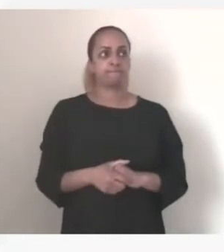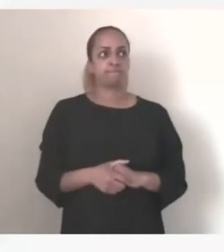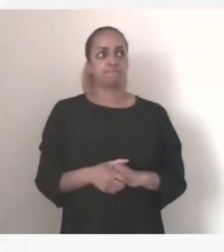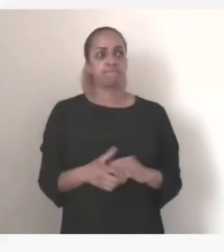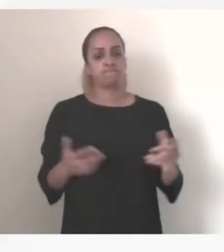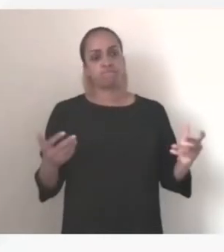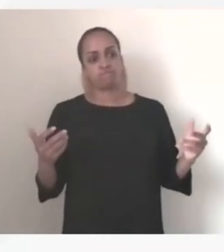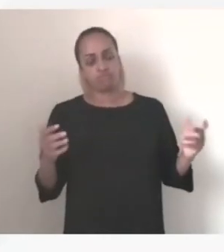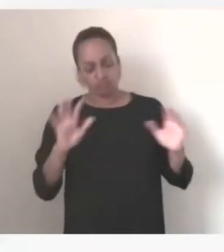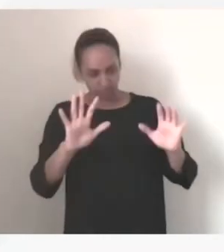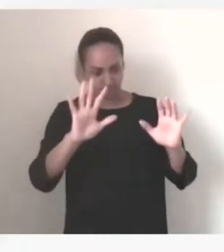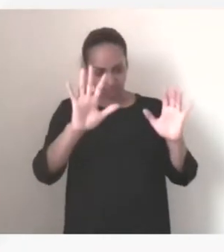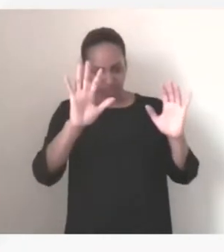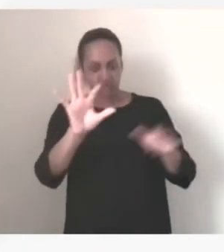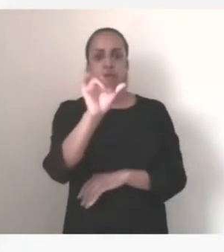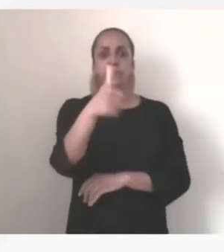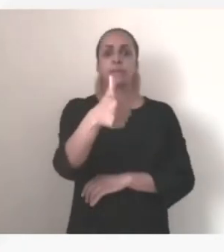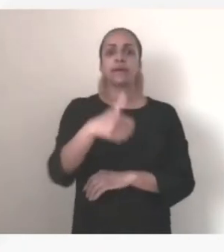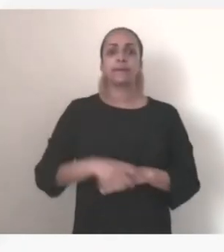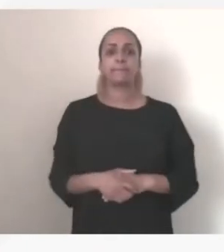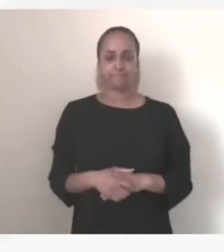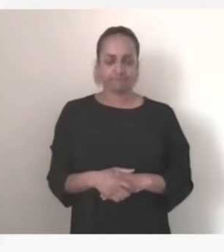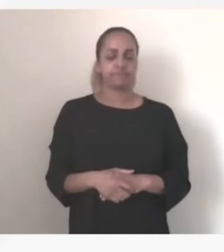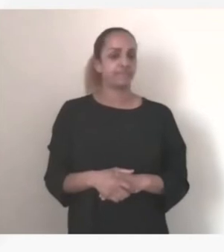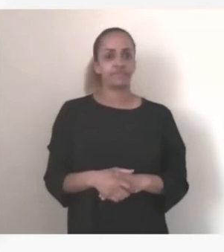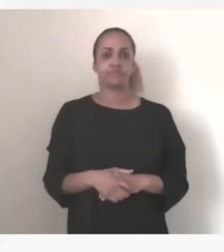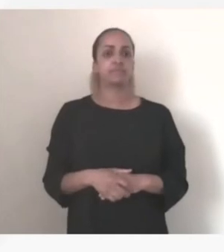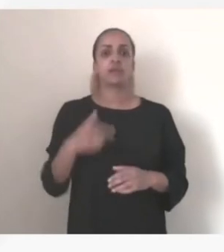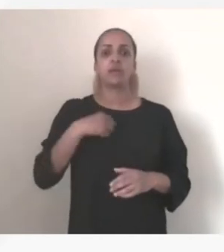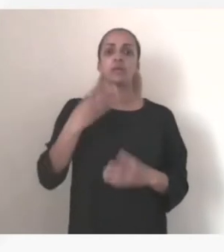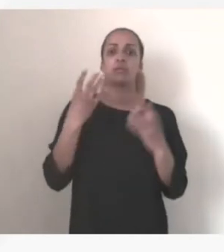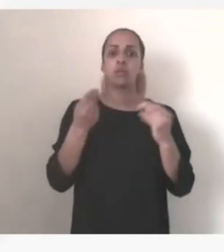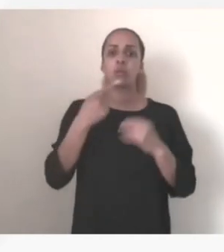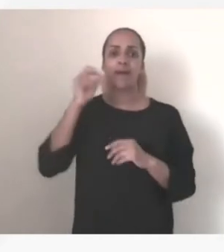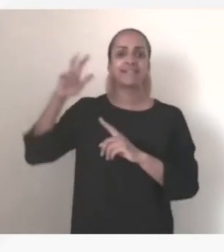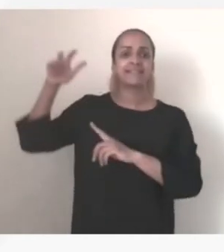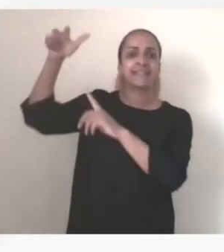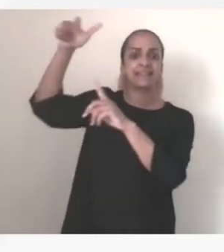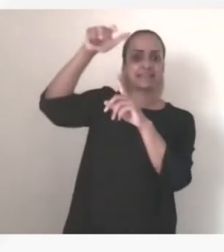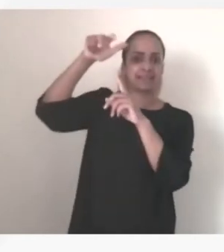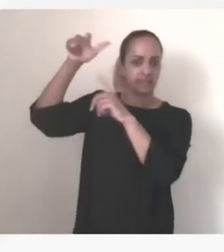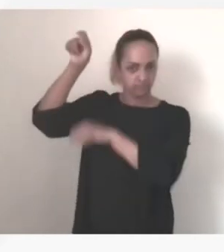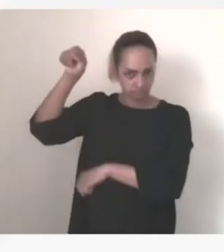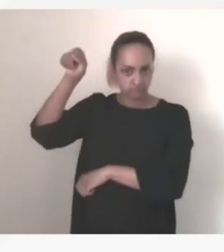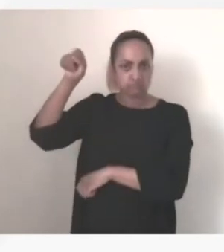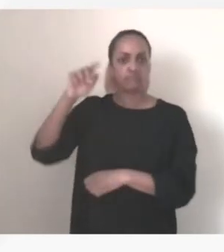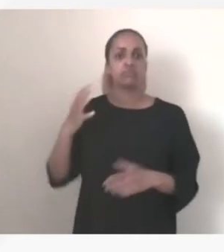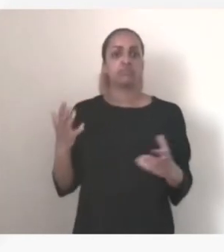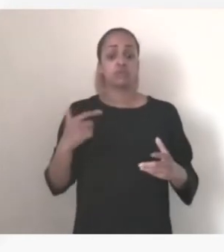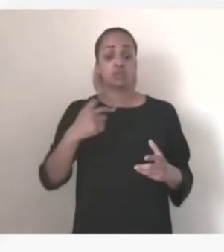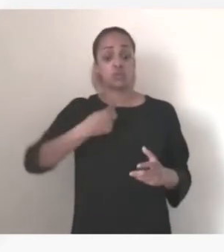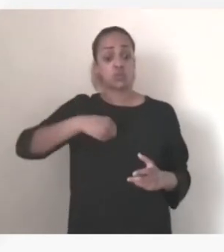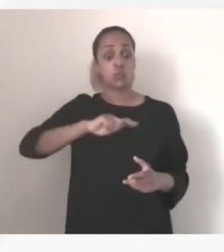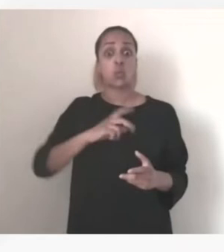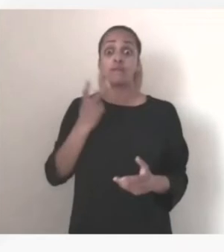une première chose. Thierry Breton pourra en a longuement parlé sur la question des satellites. Il est évident, compte tenu de ce que nous voyons actuellement,